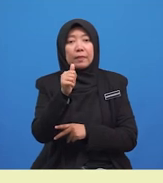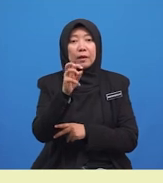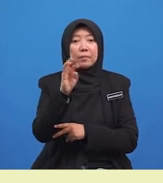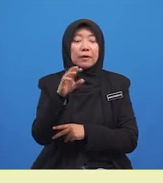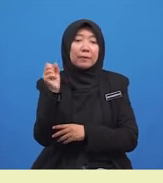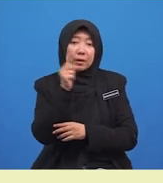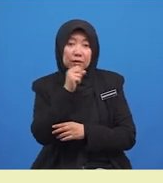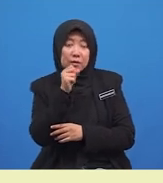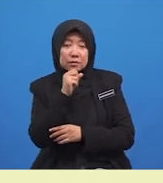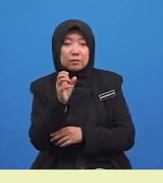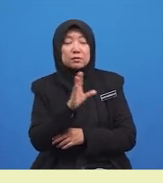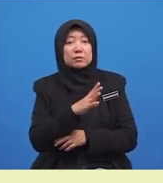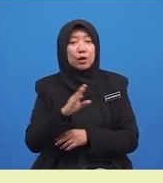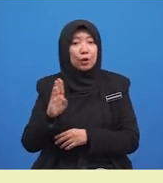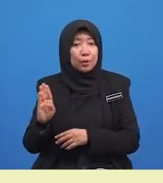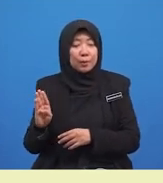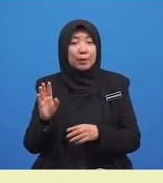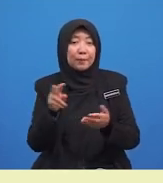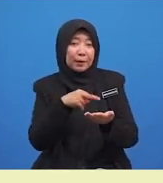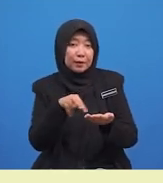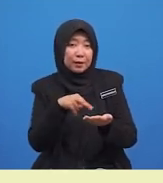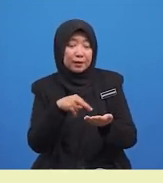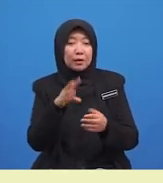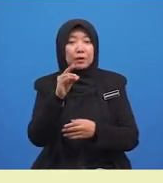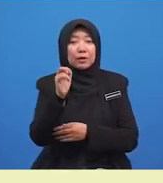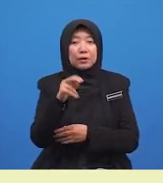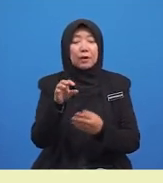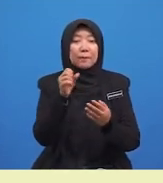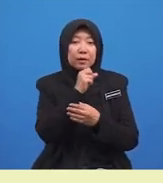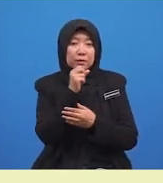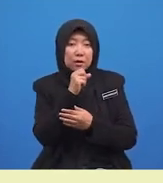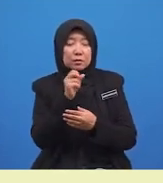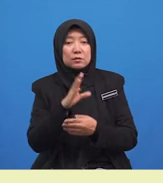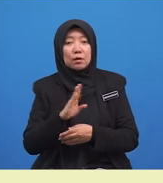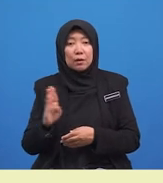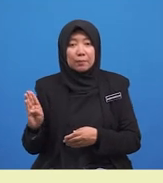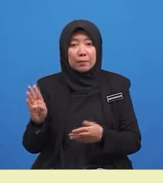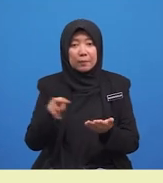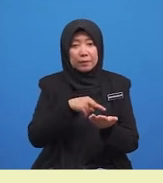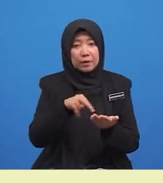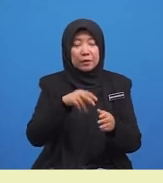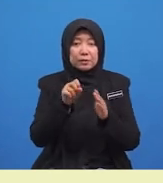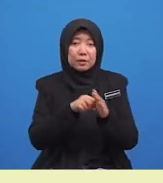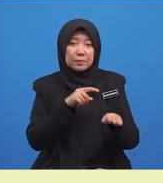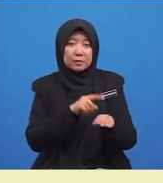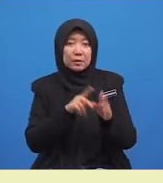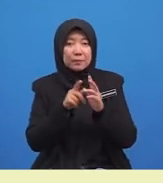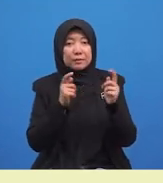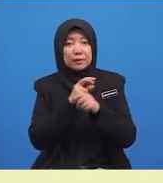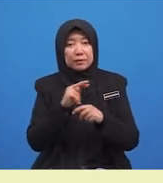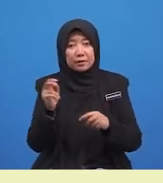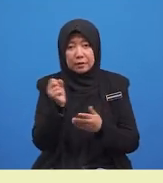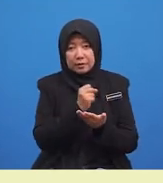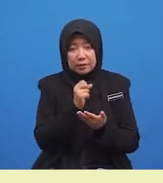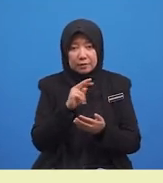sambil menari. Dania menyanyi sambil menari semasa pertandingan nyanyian